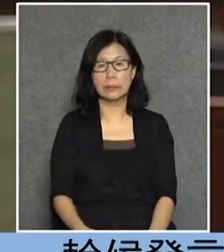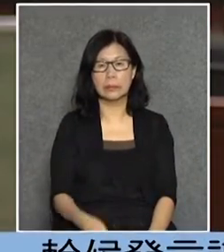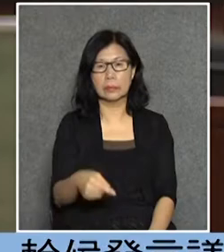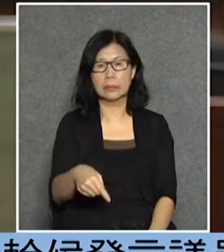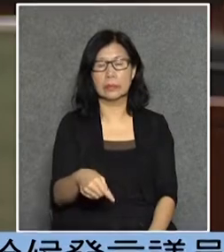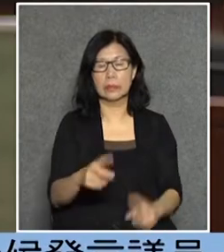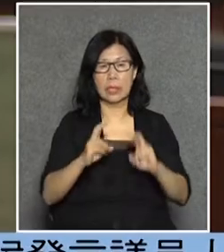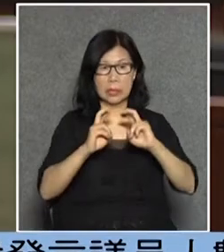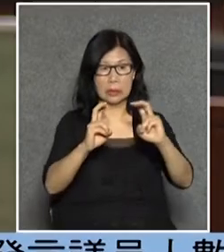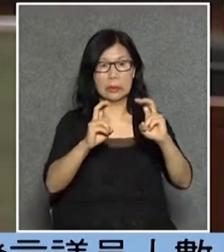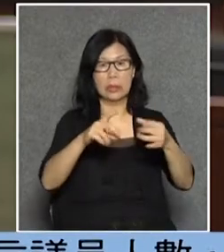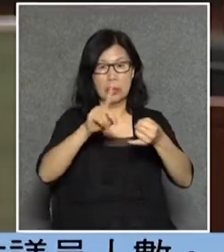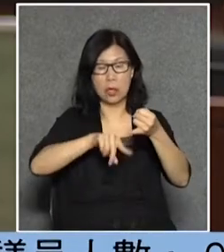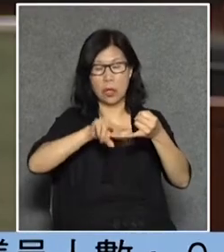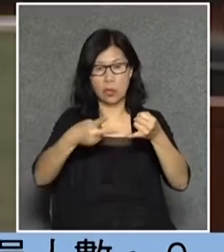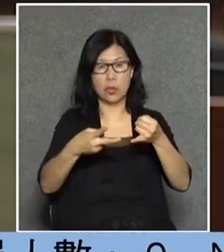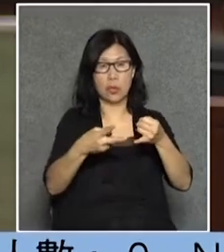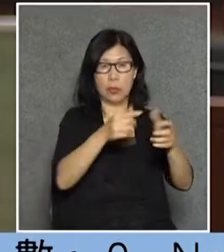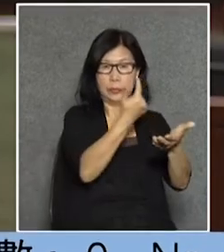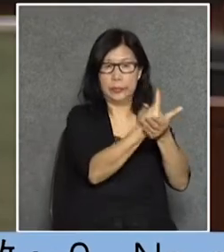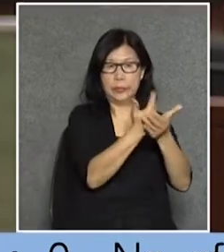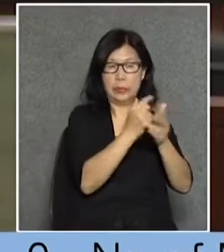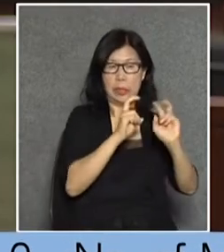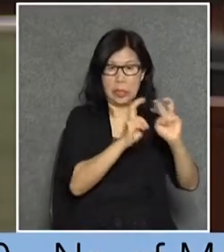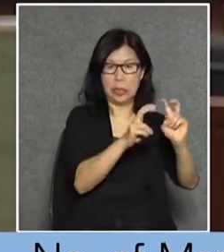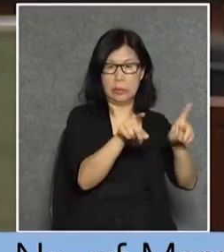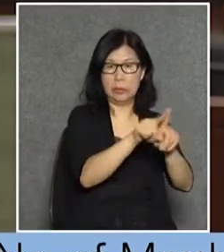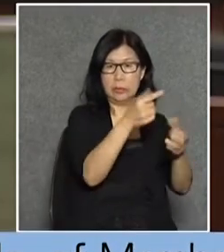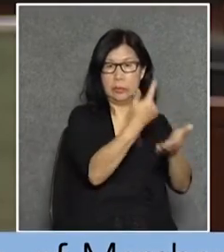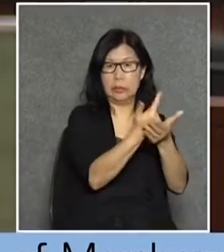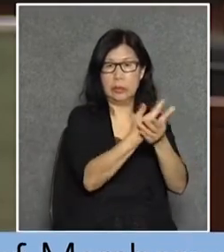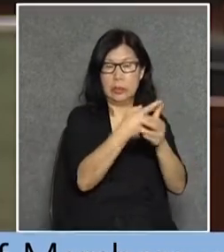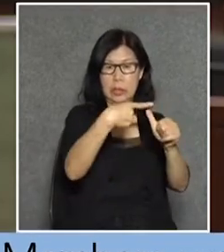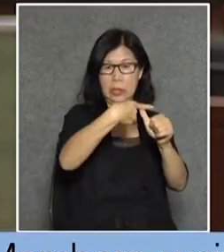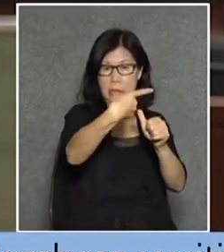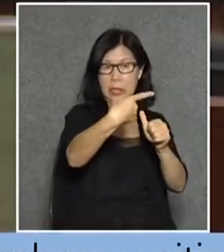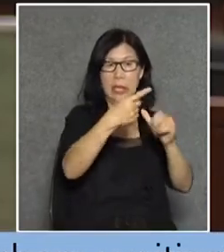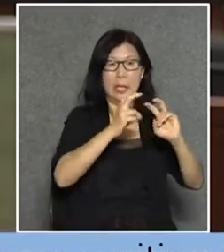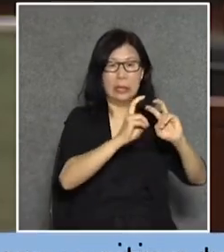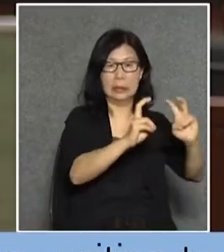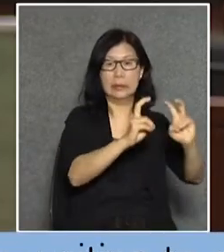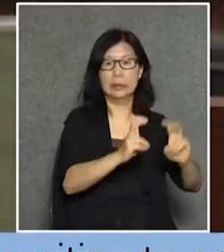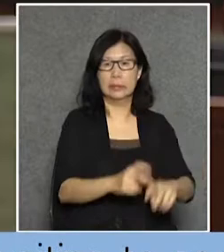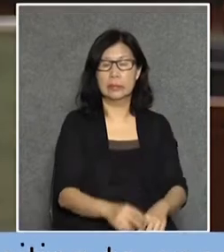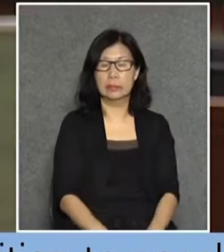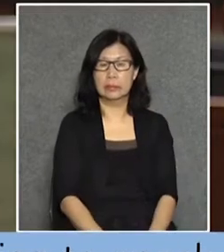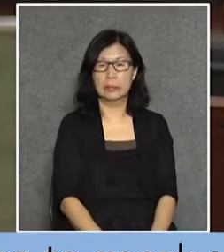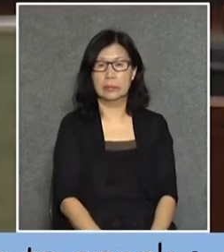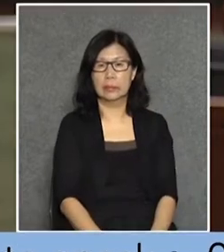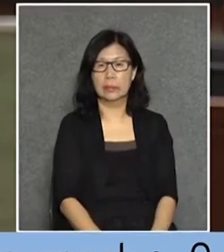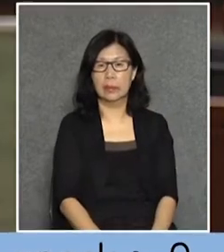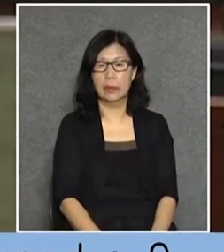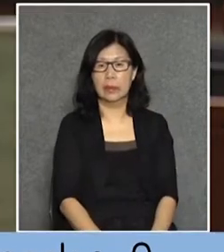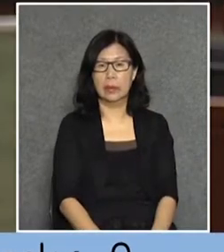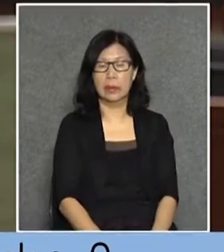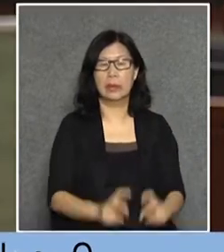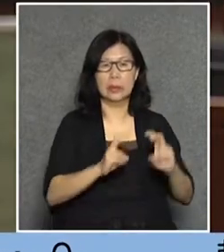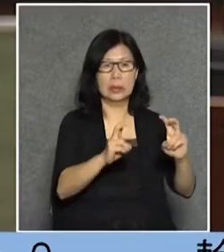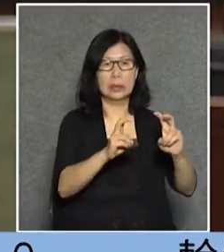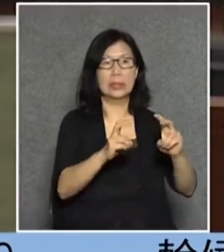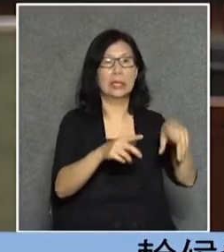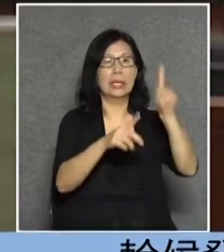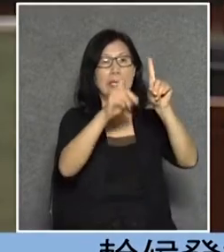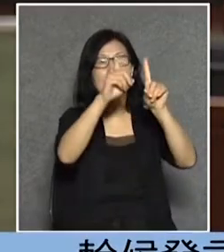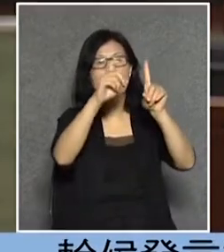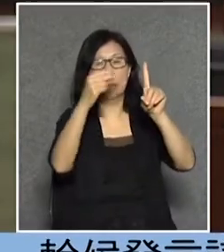鐵路作為一個主導即是說當我們第一條的地鐵通車1979